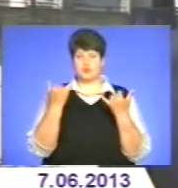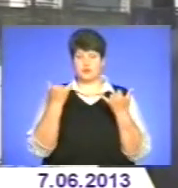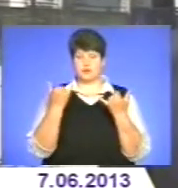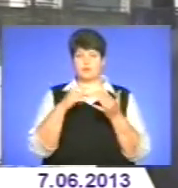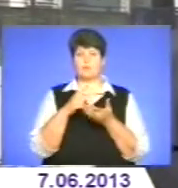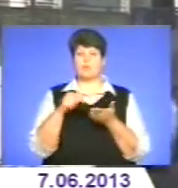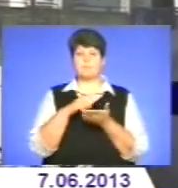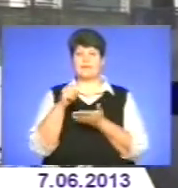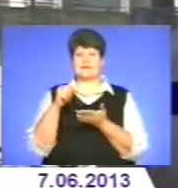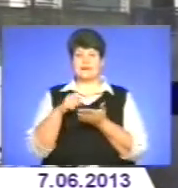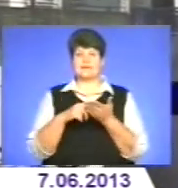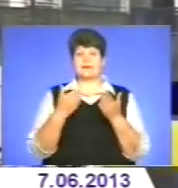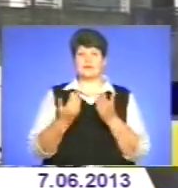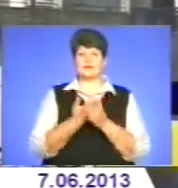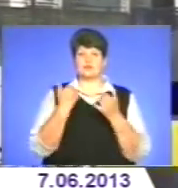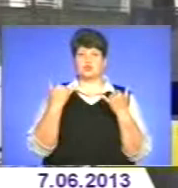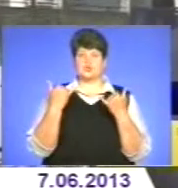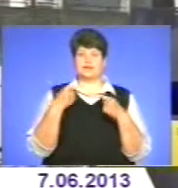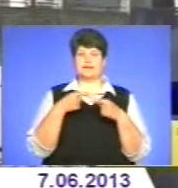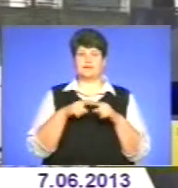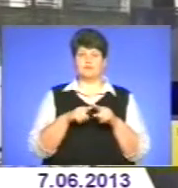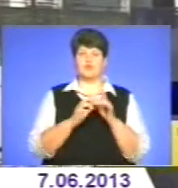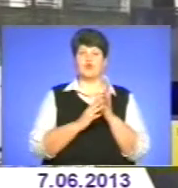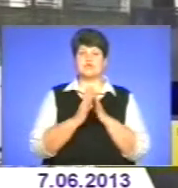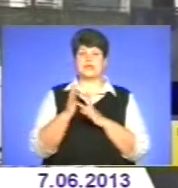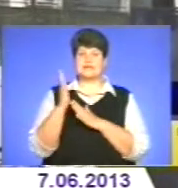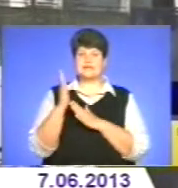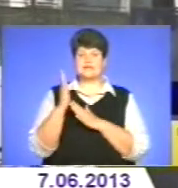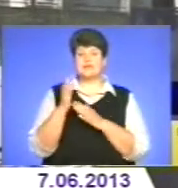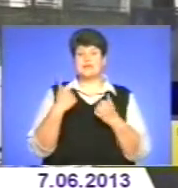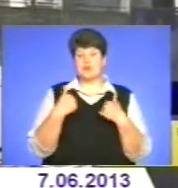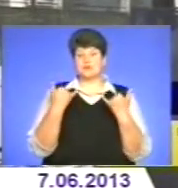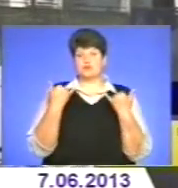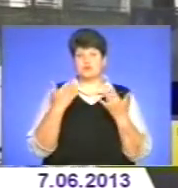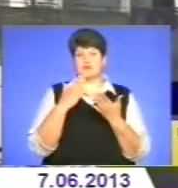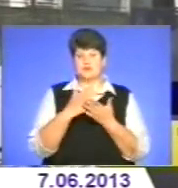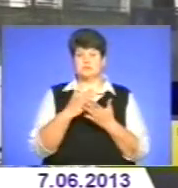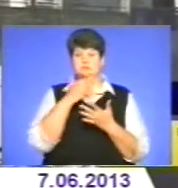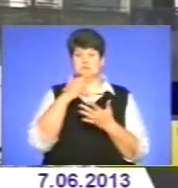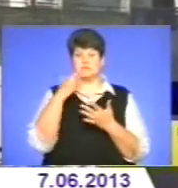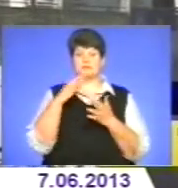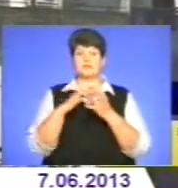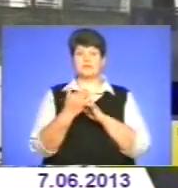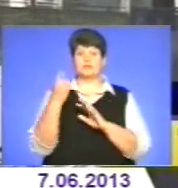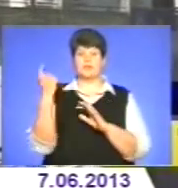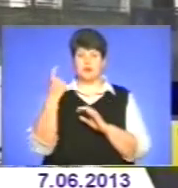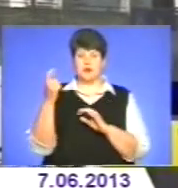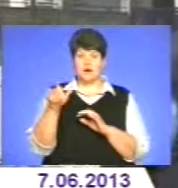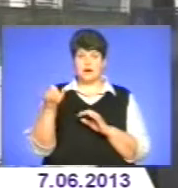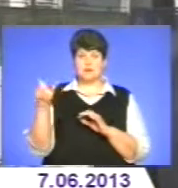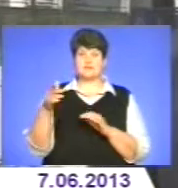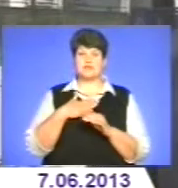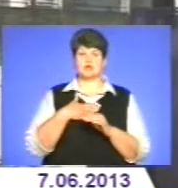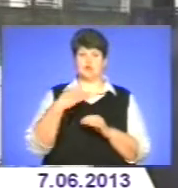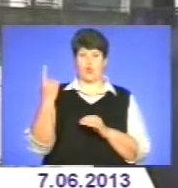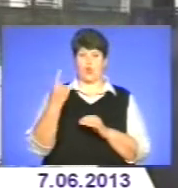по питаннях нових сучасних технологій в рослинництві, де сьогодні присутні аграрії з трьох областей, це і з нашої області,